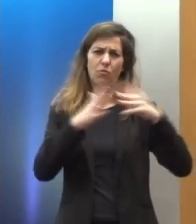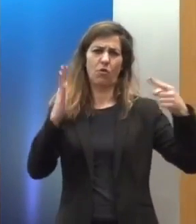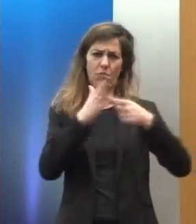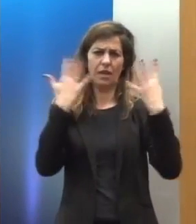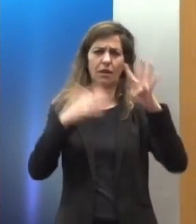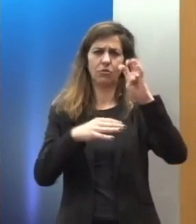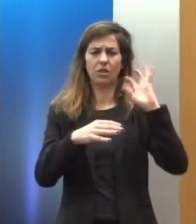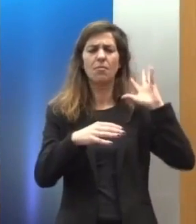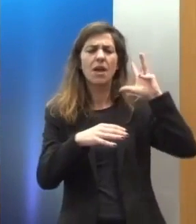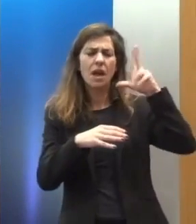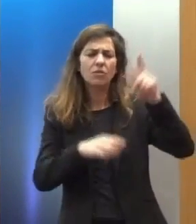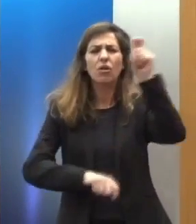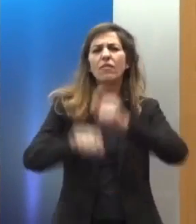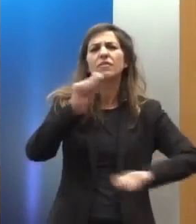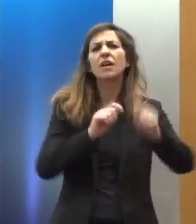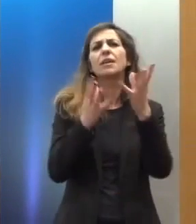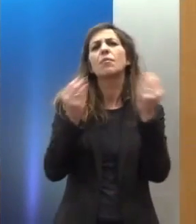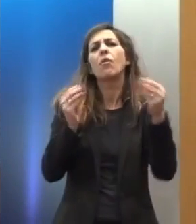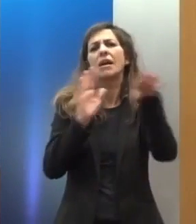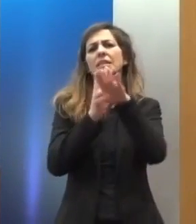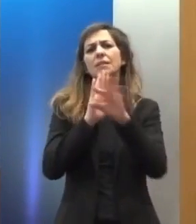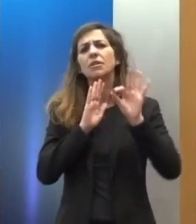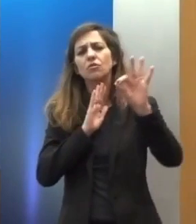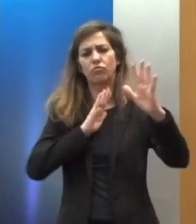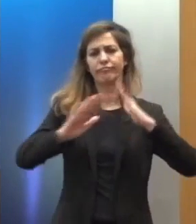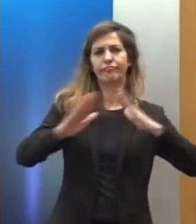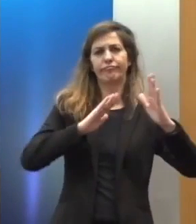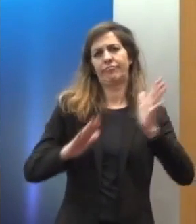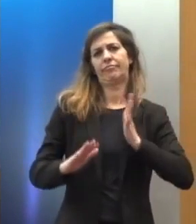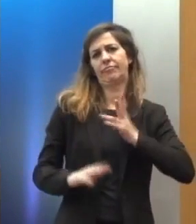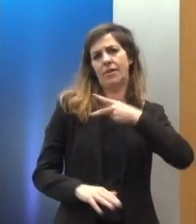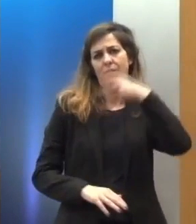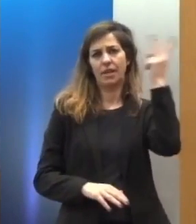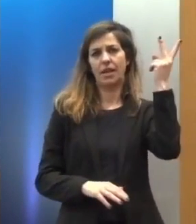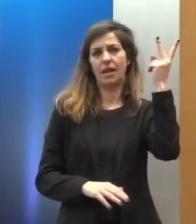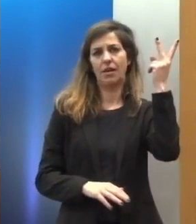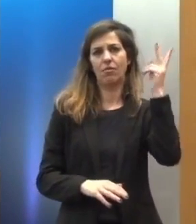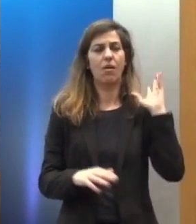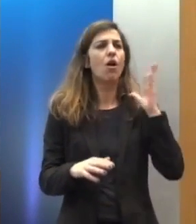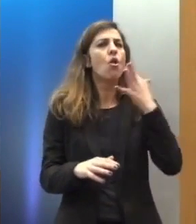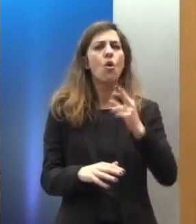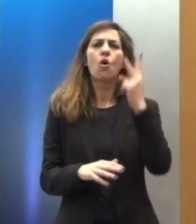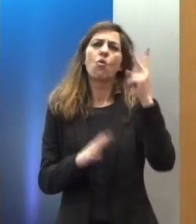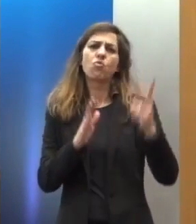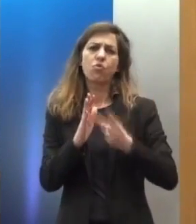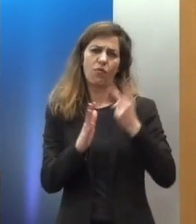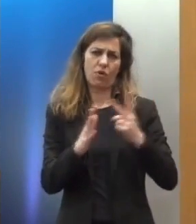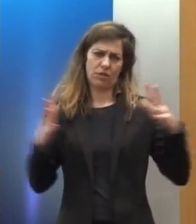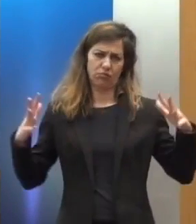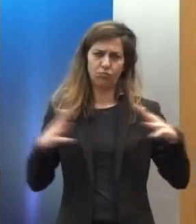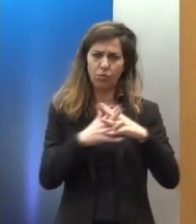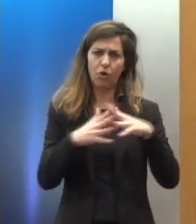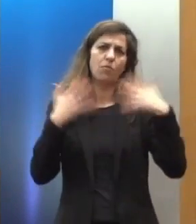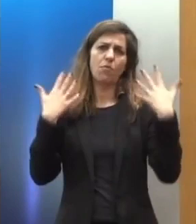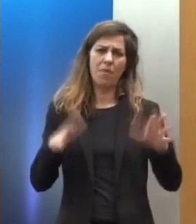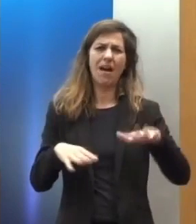διεθνών και περιφερειακών συστημάτων προστασίας. Πράγματι ήταν η φρίκη των δύο πολέμων και του ολοκαυτώματος ως